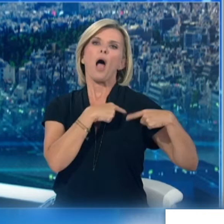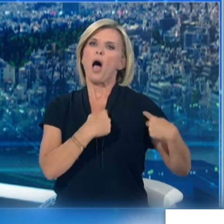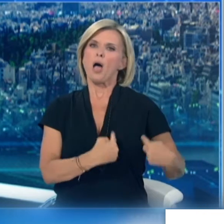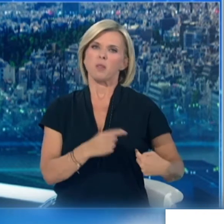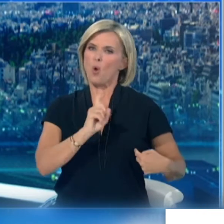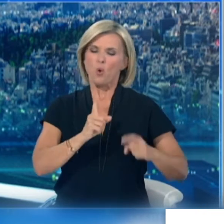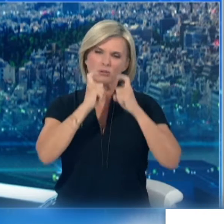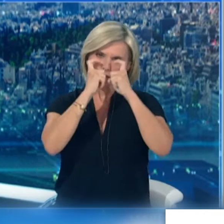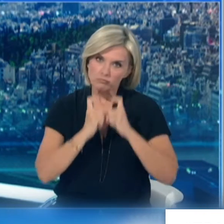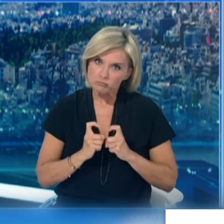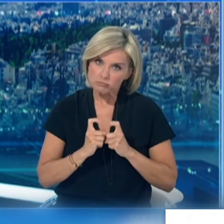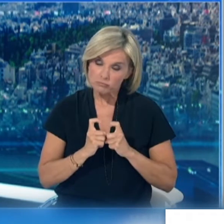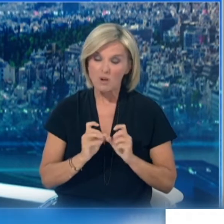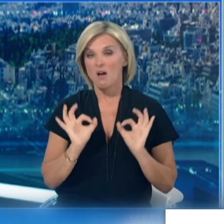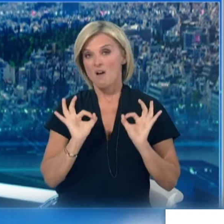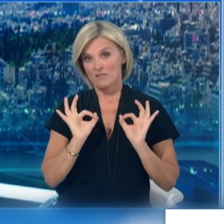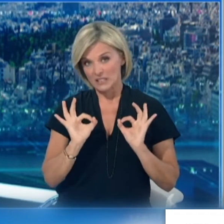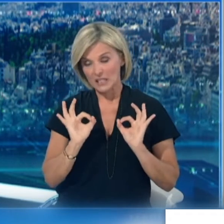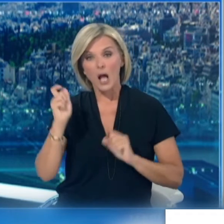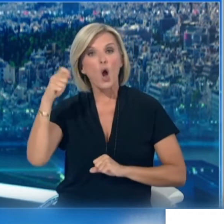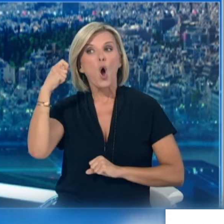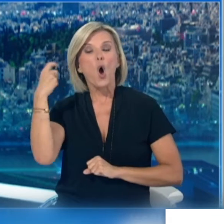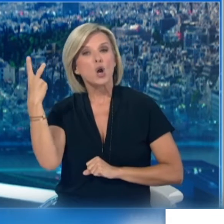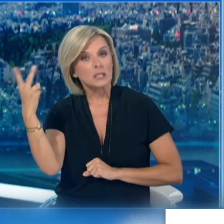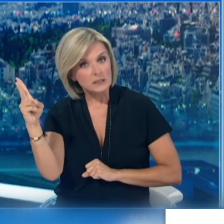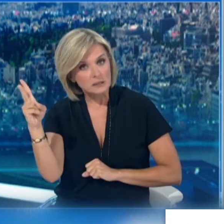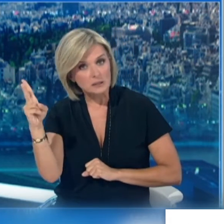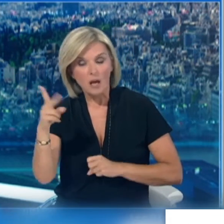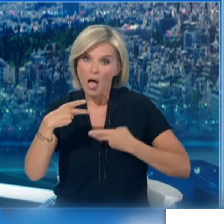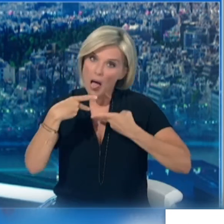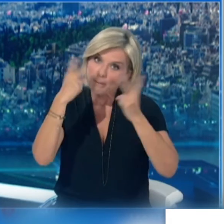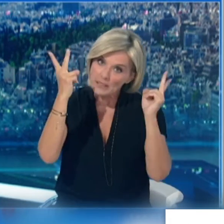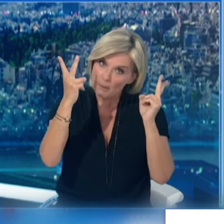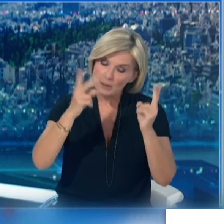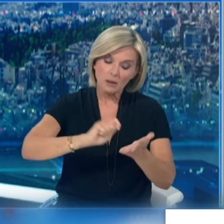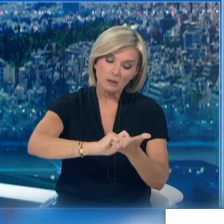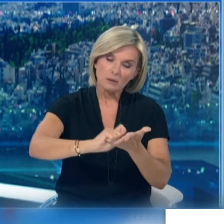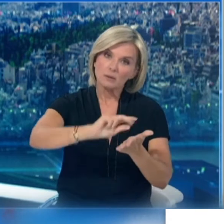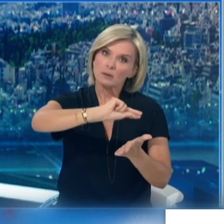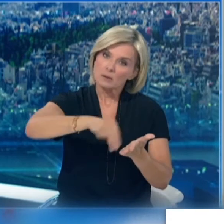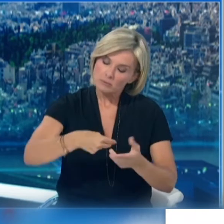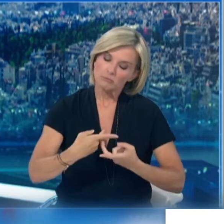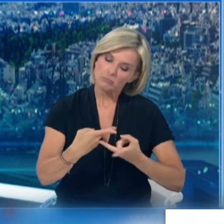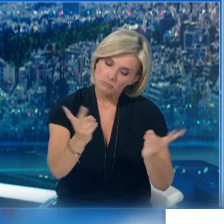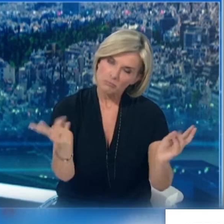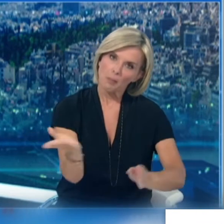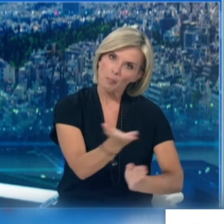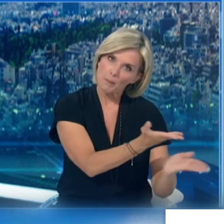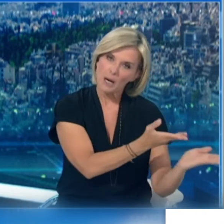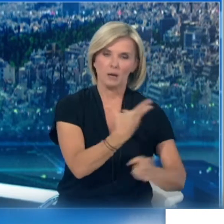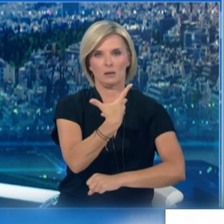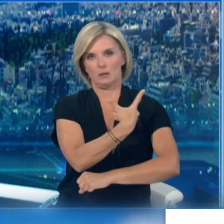απαραίτητη η συγκατάθεση μετά την ενημέρωση των γονέων Η σύσταση εμβολιασμού θα